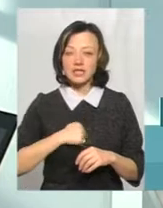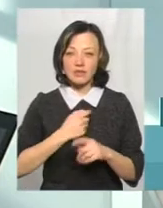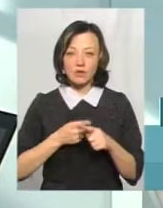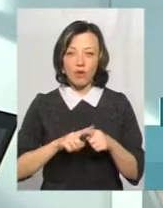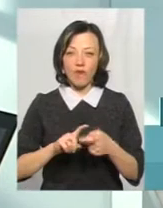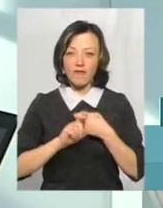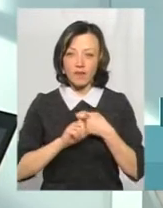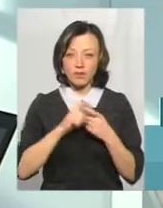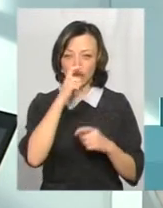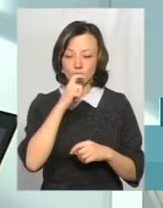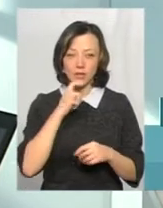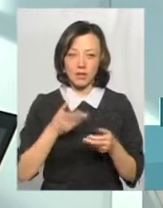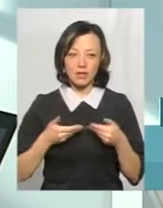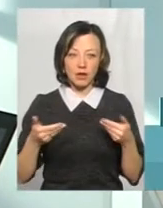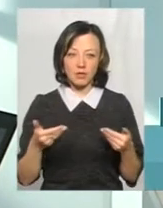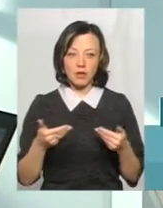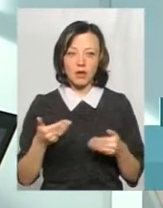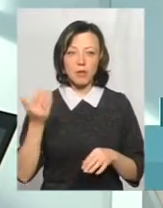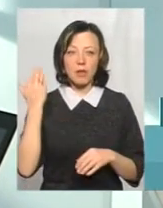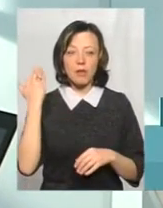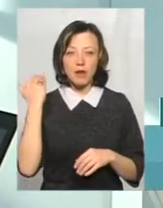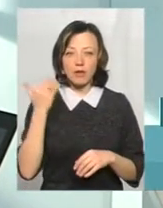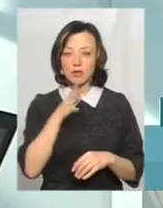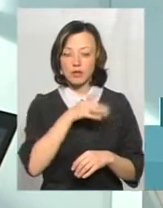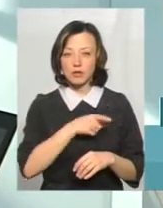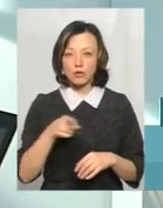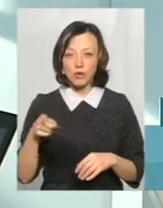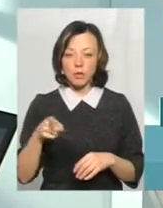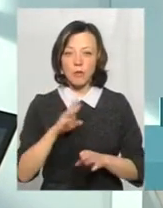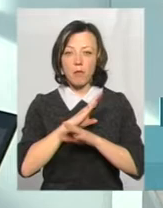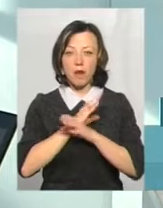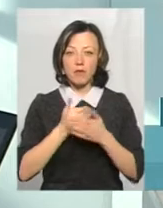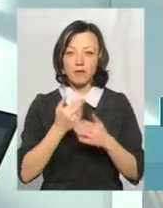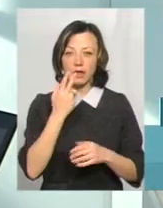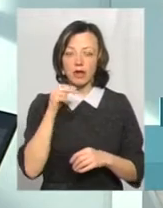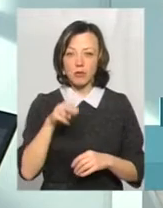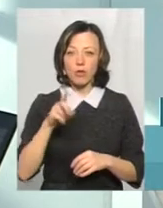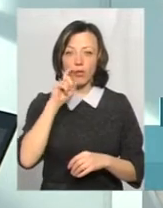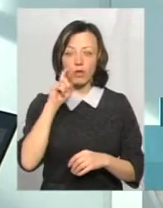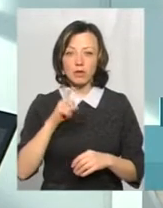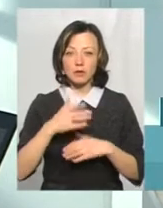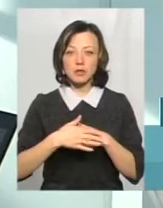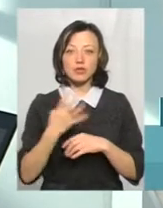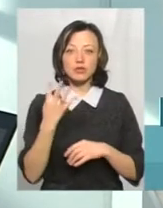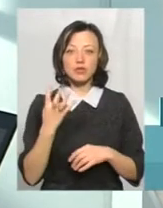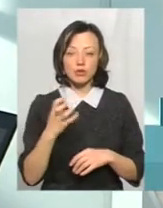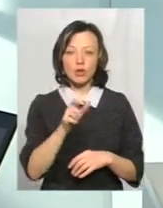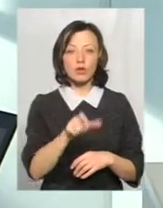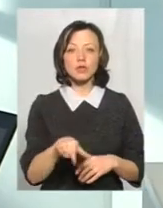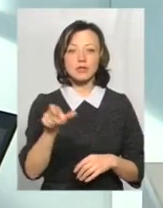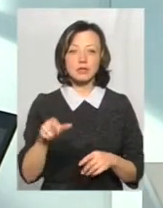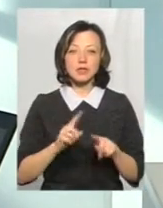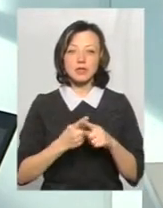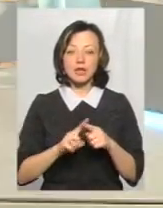вірусу, от не зрозуміла нам. Тому що в попередньому підсезоні померло від грипу по Україні біля 400 осіб.